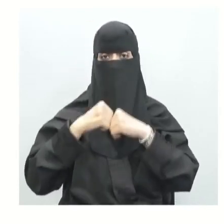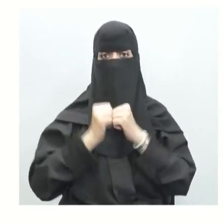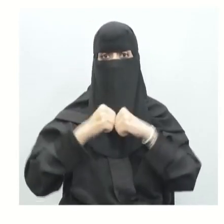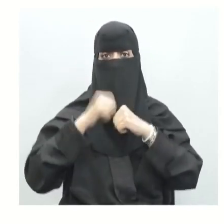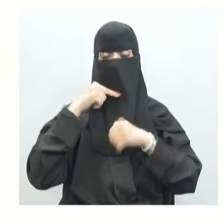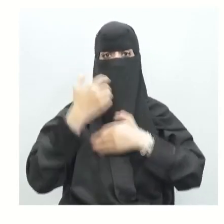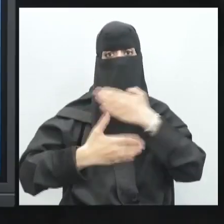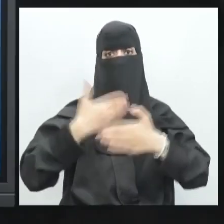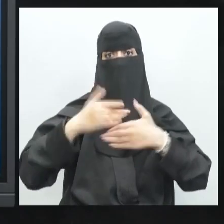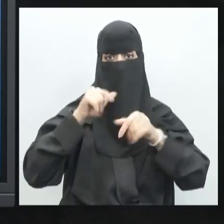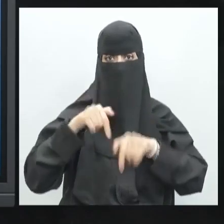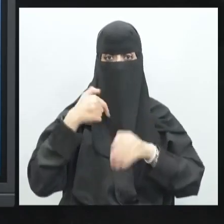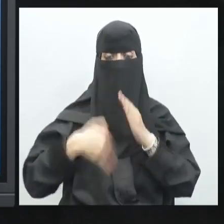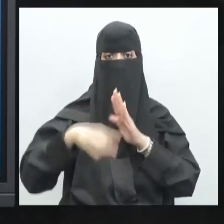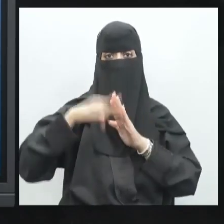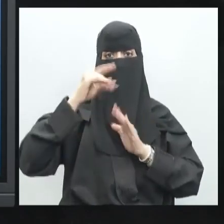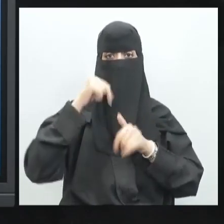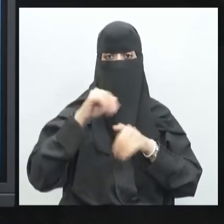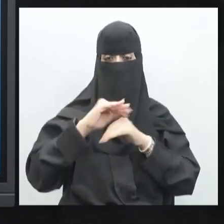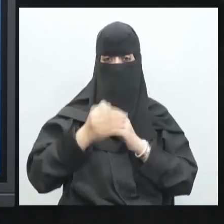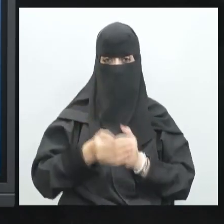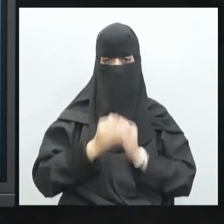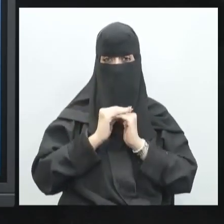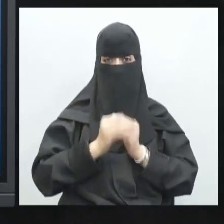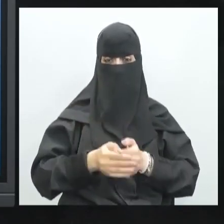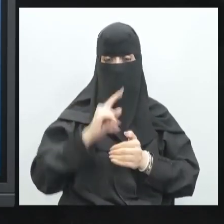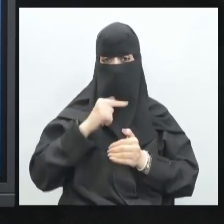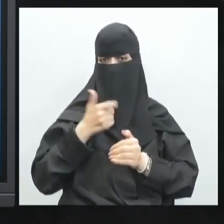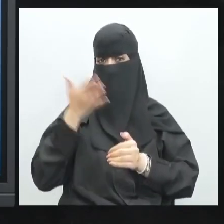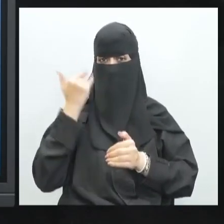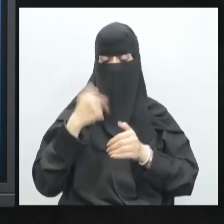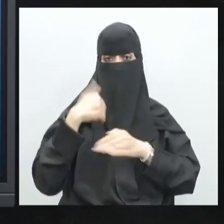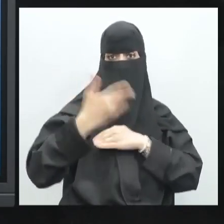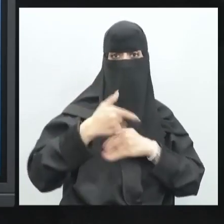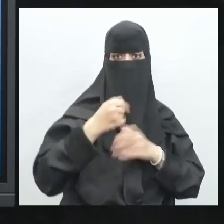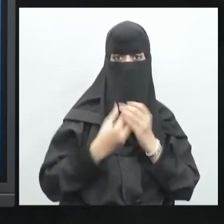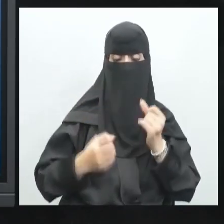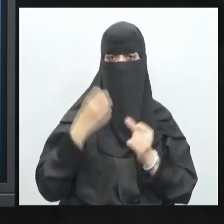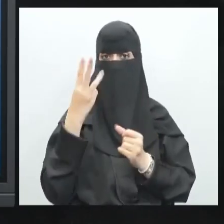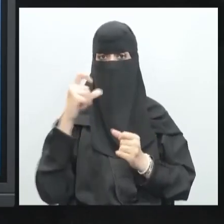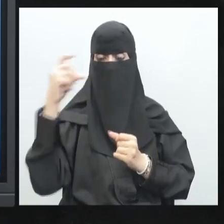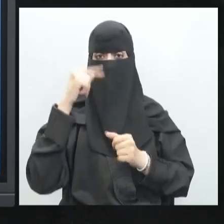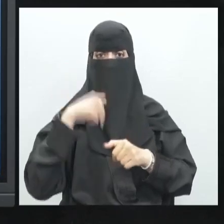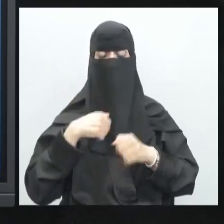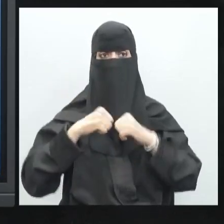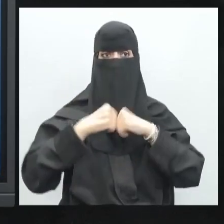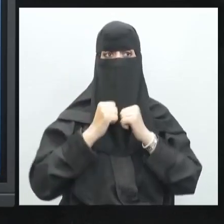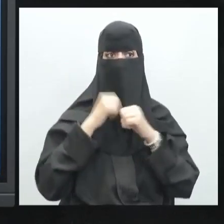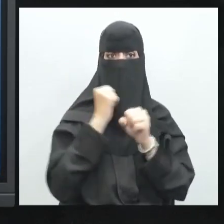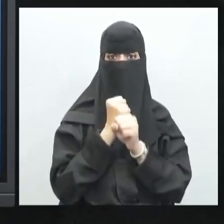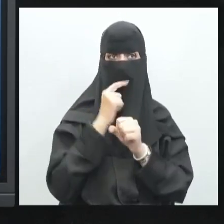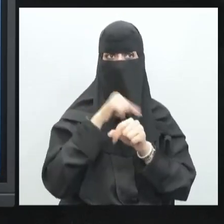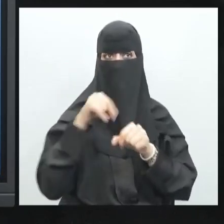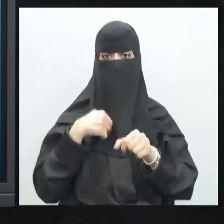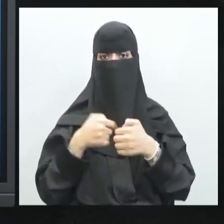كانت متحركة في المراحل الجنينية المبكرة ولكن بعد الولادة بثلاثة أشهر هذه العظام تلتحم وتصبح